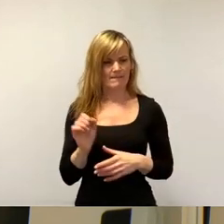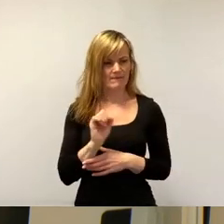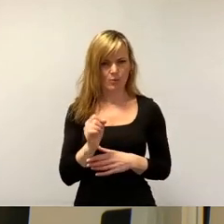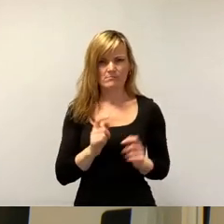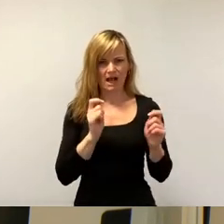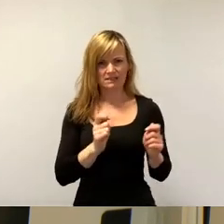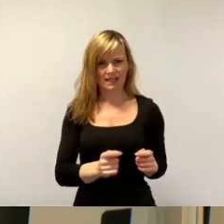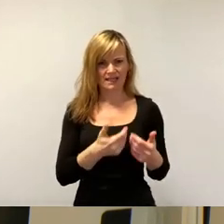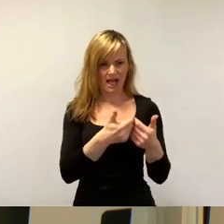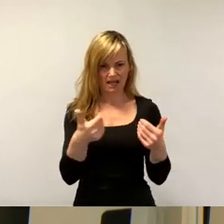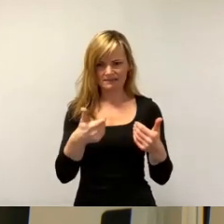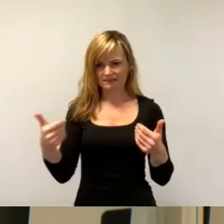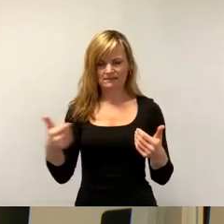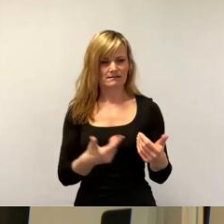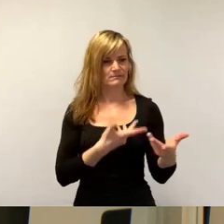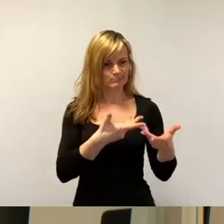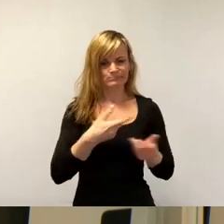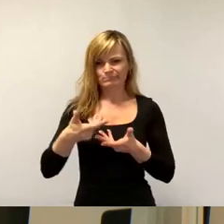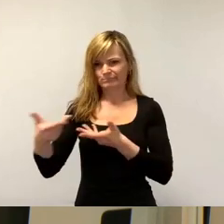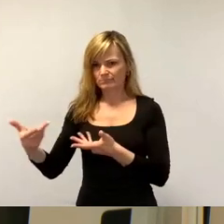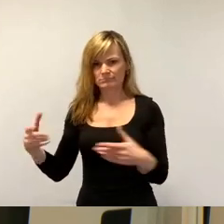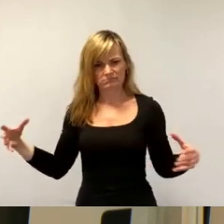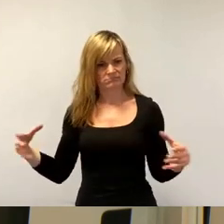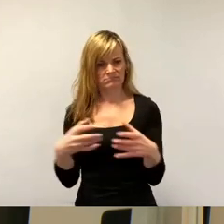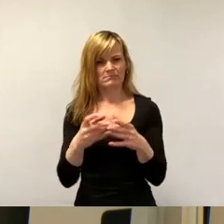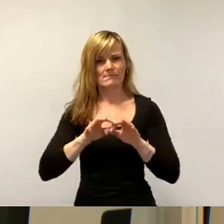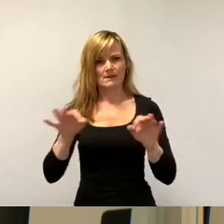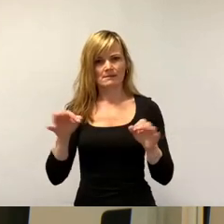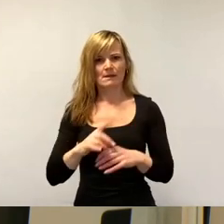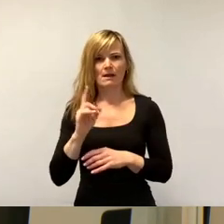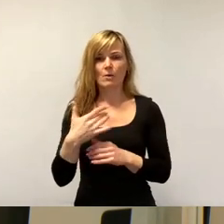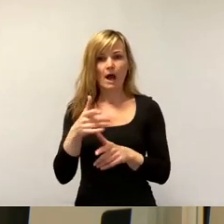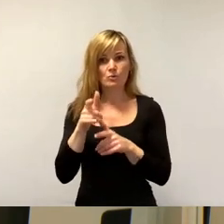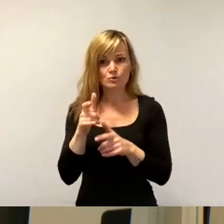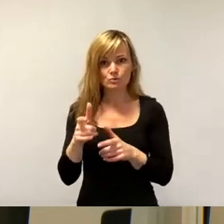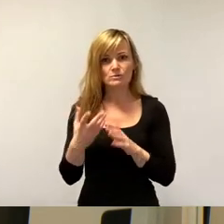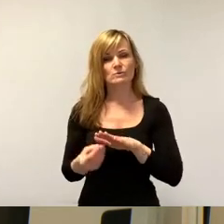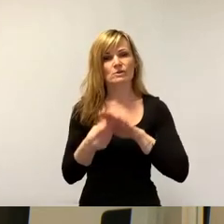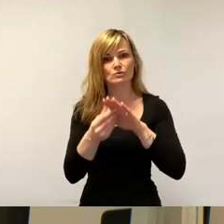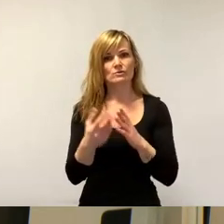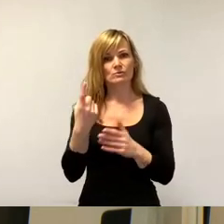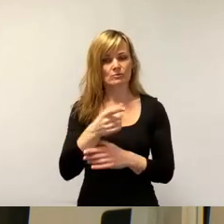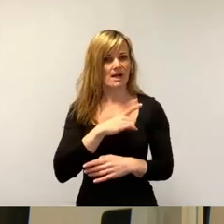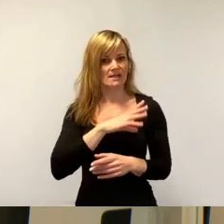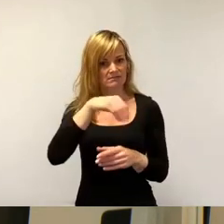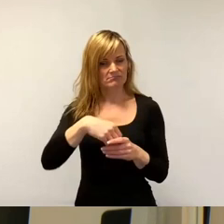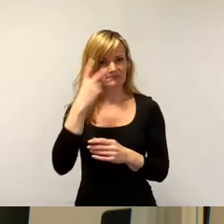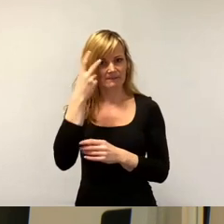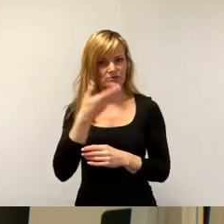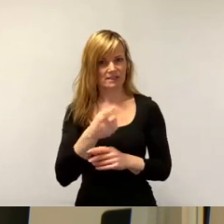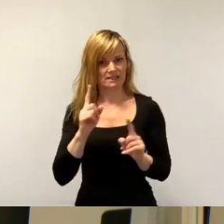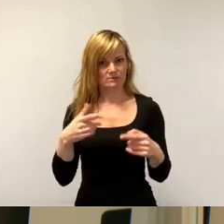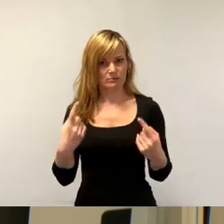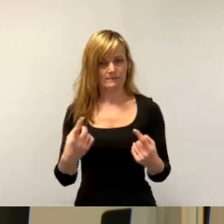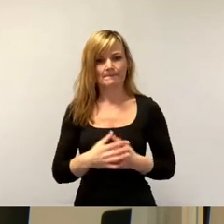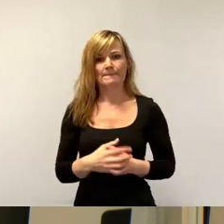Die breite Unterstützung auch in den Ausschüssen bekommen haben, weil sie eigentlich Selbstverständlichkeiten enthalten. Aus